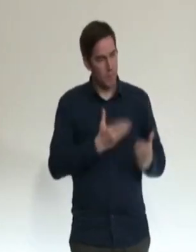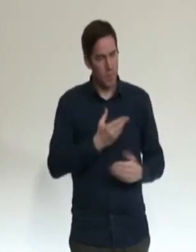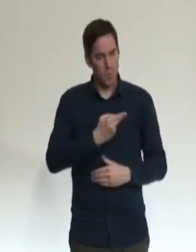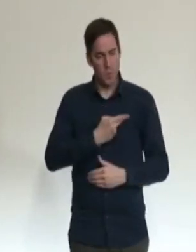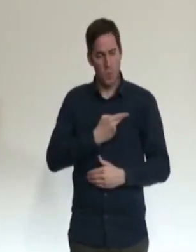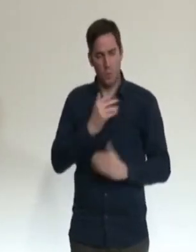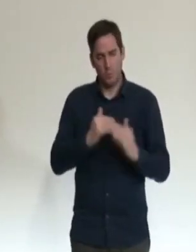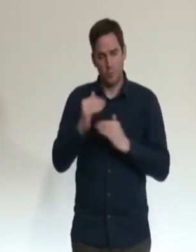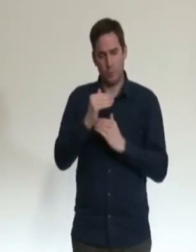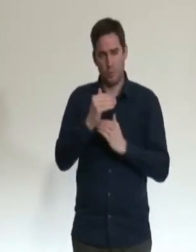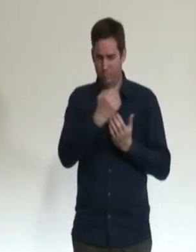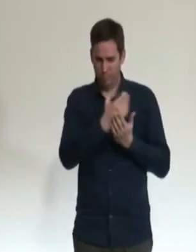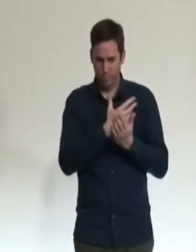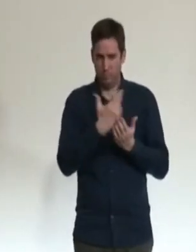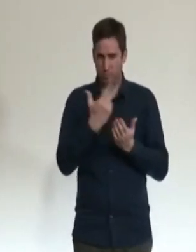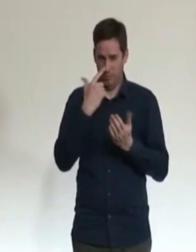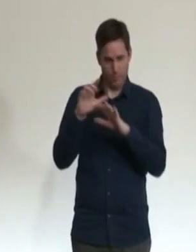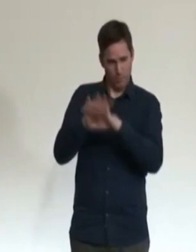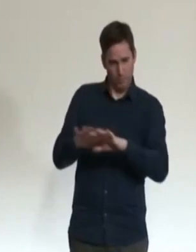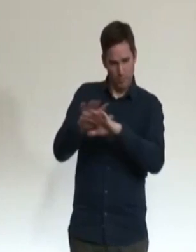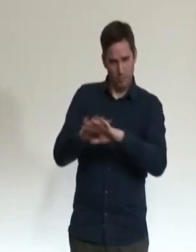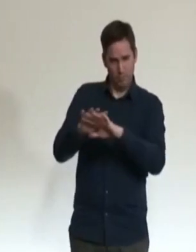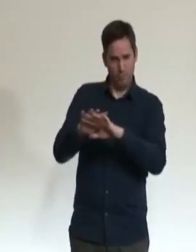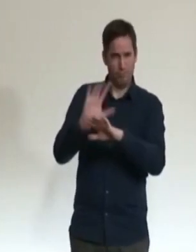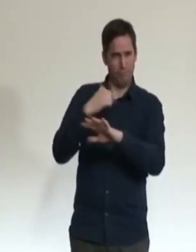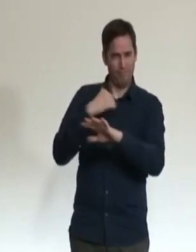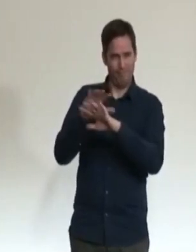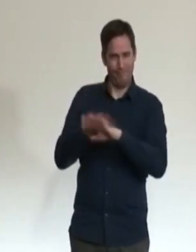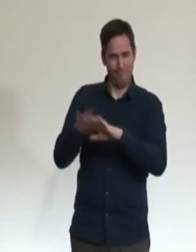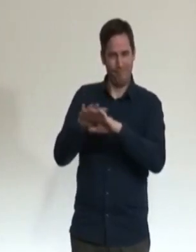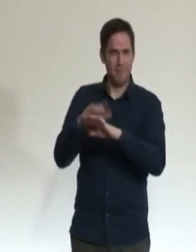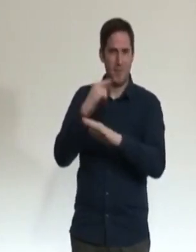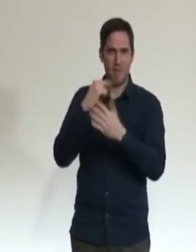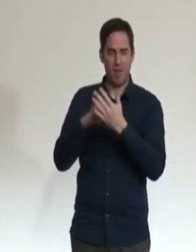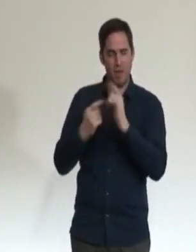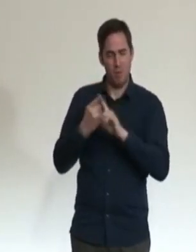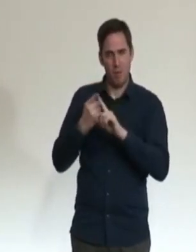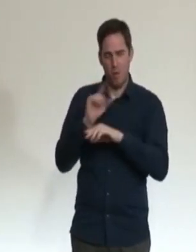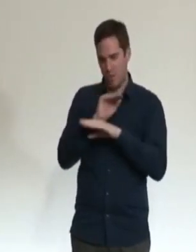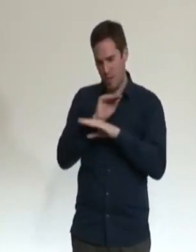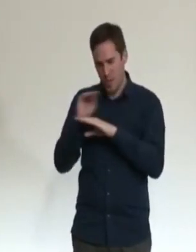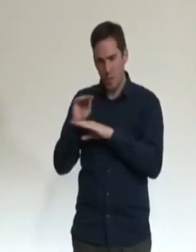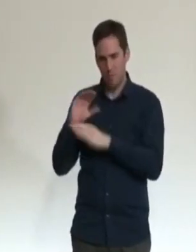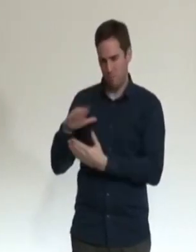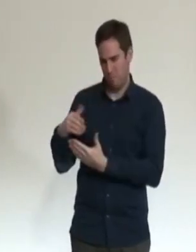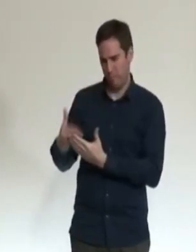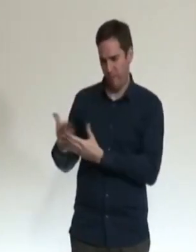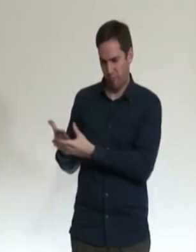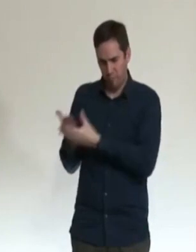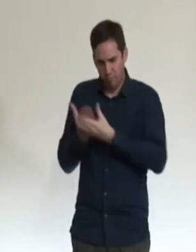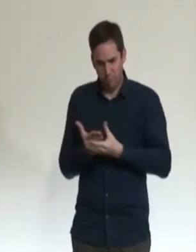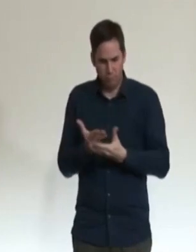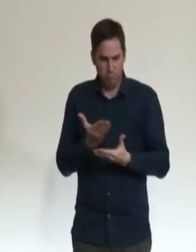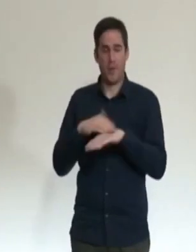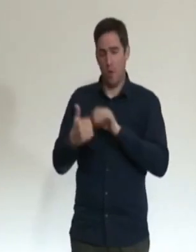d'inconnue et d'incertitude. Et je fais donc le choix de la sécurité des données validées et dont on maîtrise la